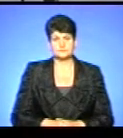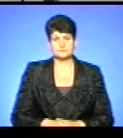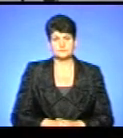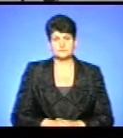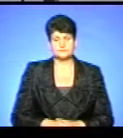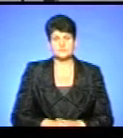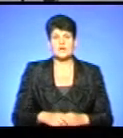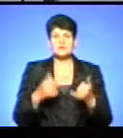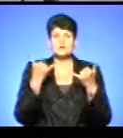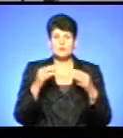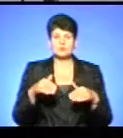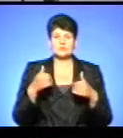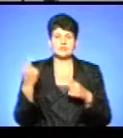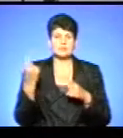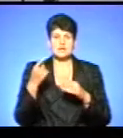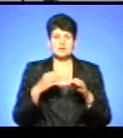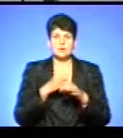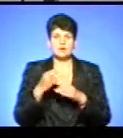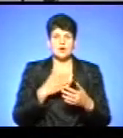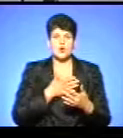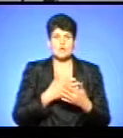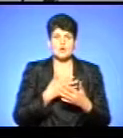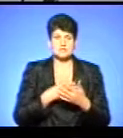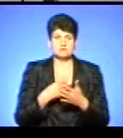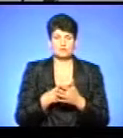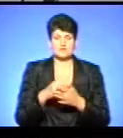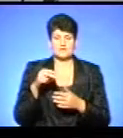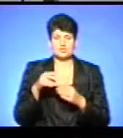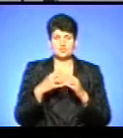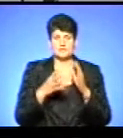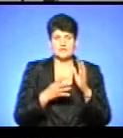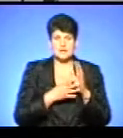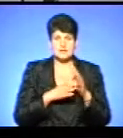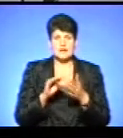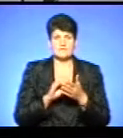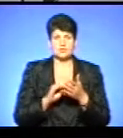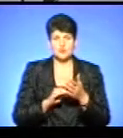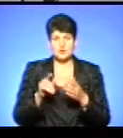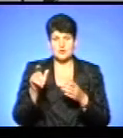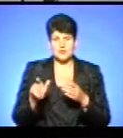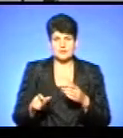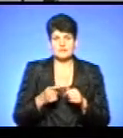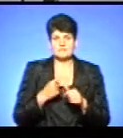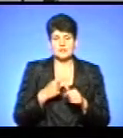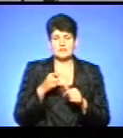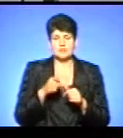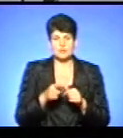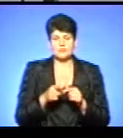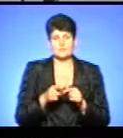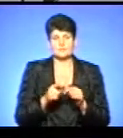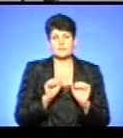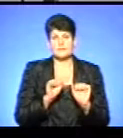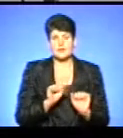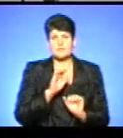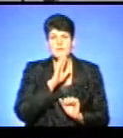Сьогодні подали перший проєкт на громадський бюджет 2019. Автори проєкту назвали його «Безпечне материнство». Бюджет